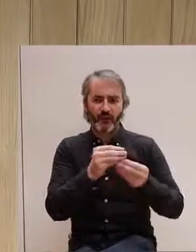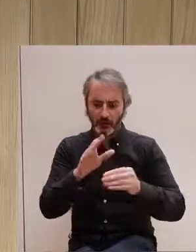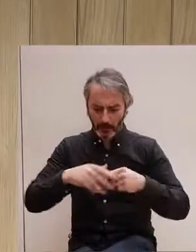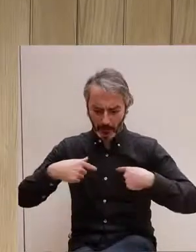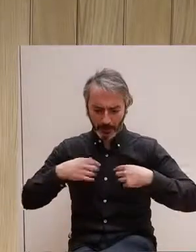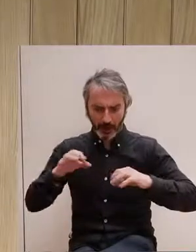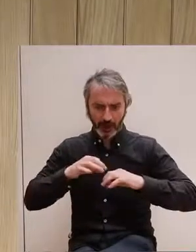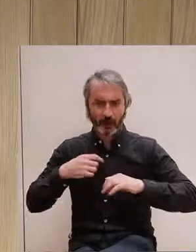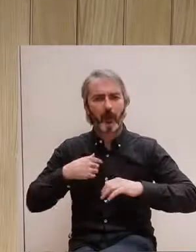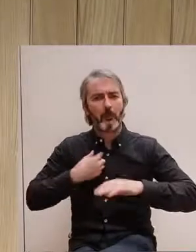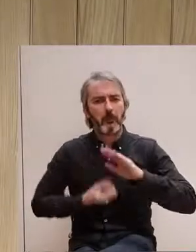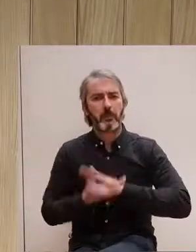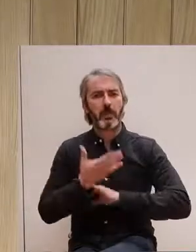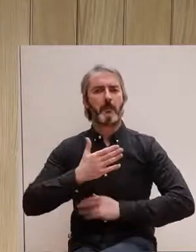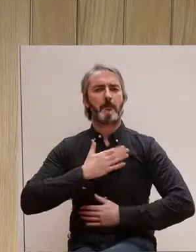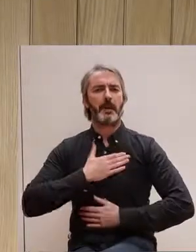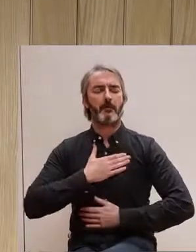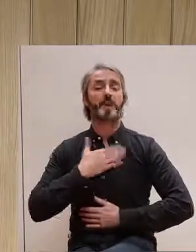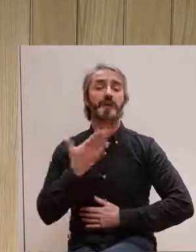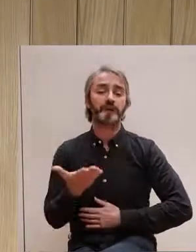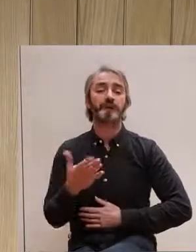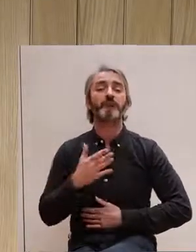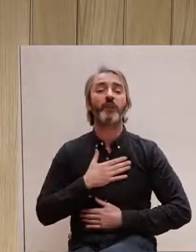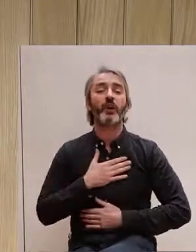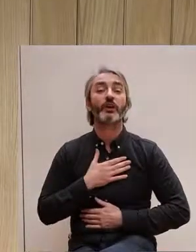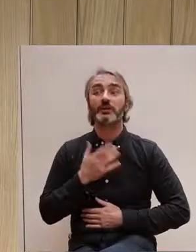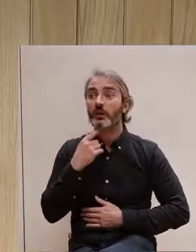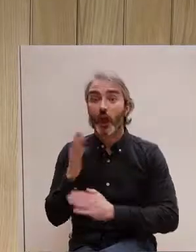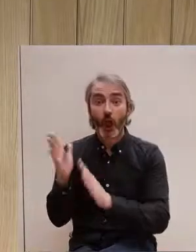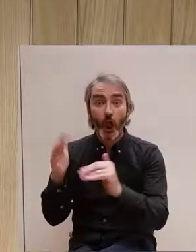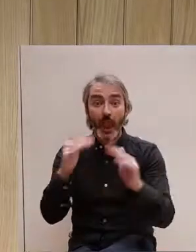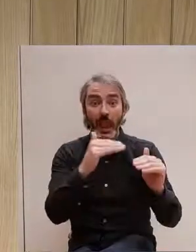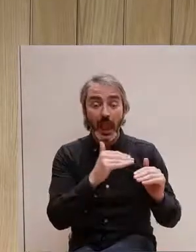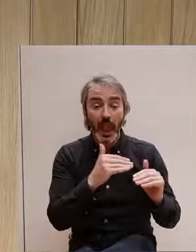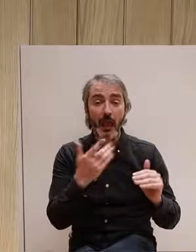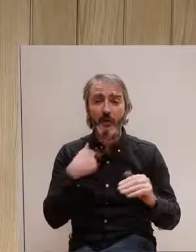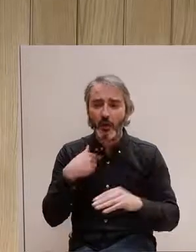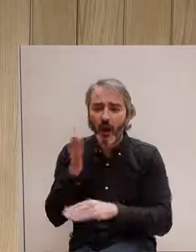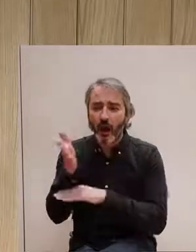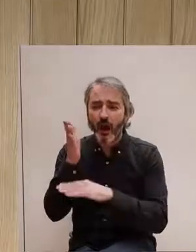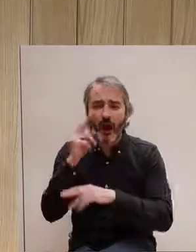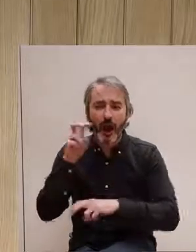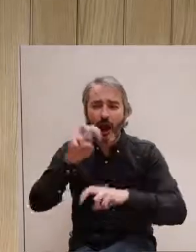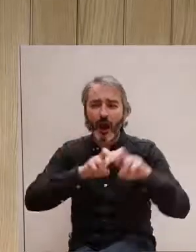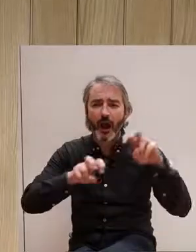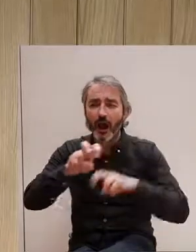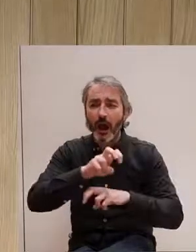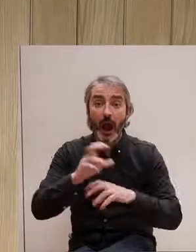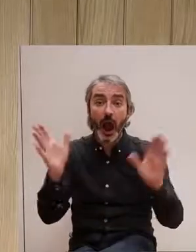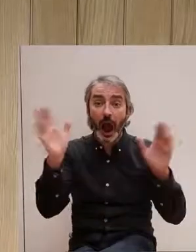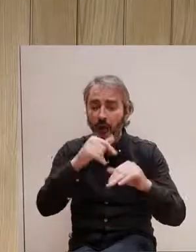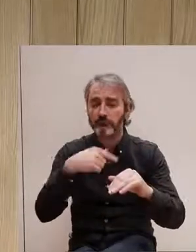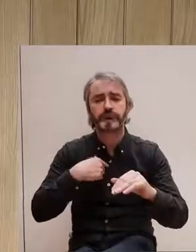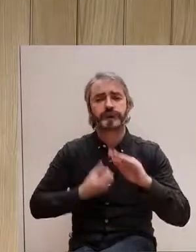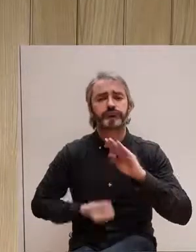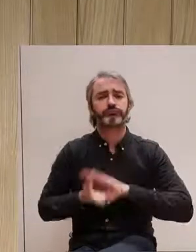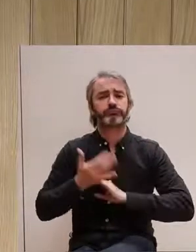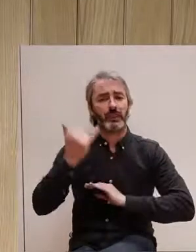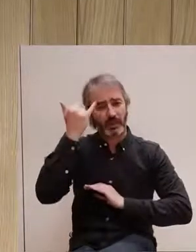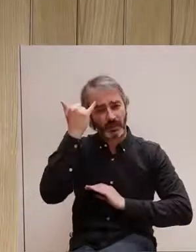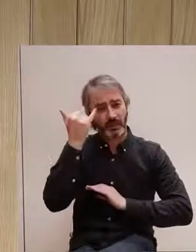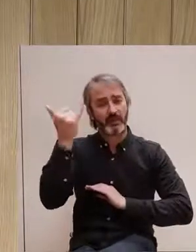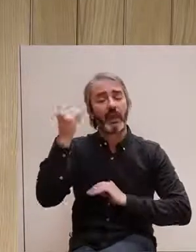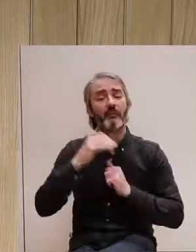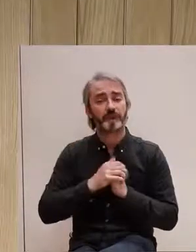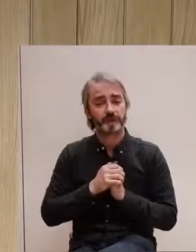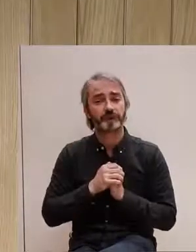'una vessant d'activisme de carrer. I em vaig plantejar si no existeix, després de fer la recerca, per què no el creo. I d'aquí